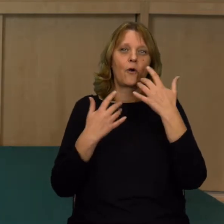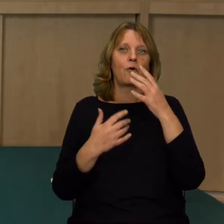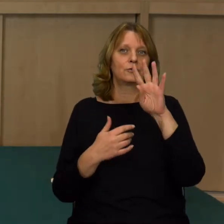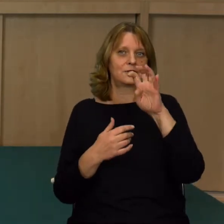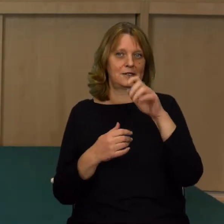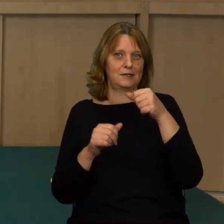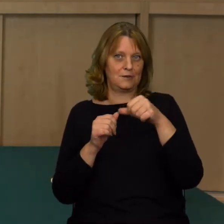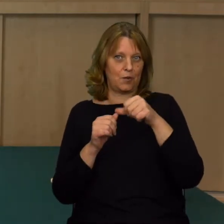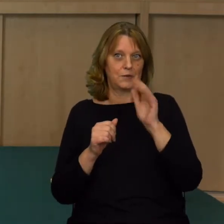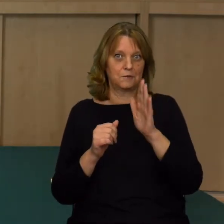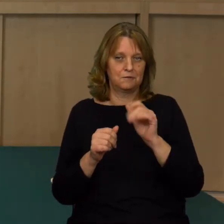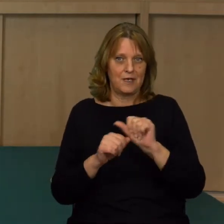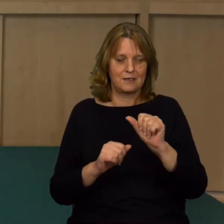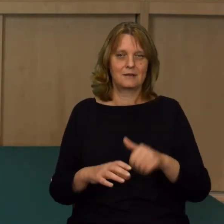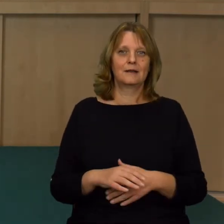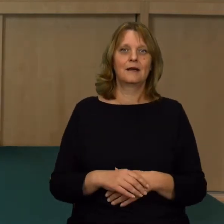stopni Celsjusza.